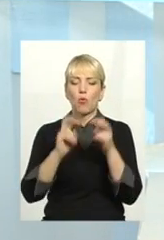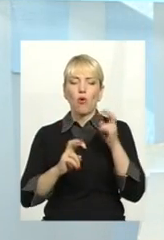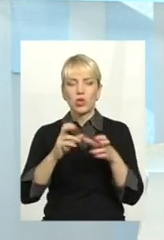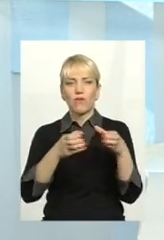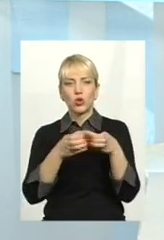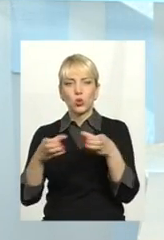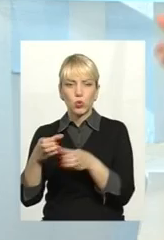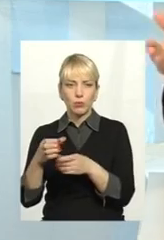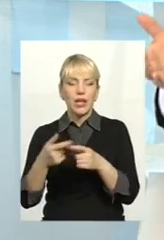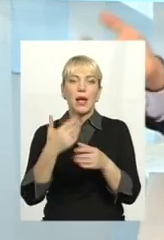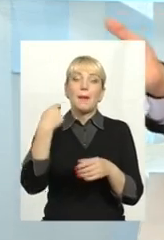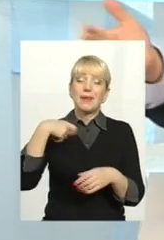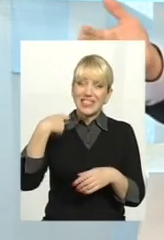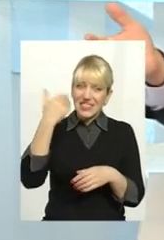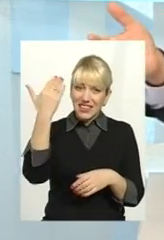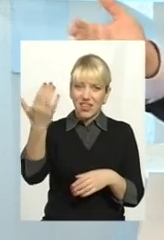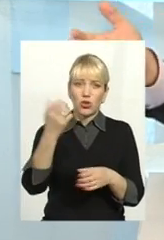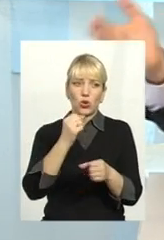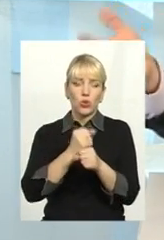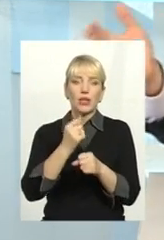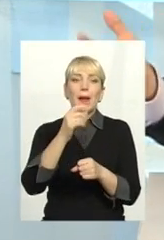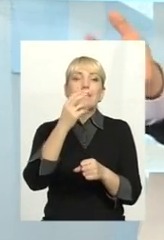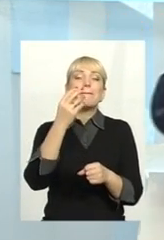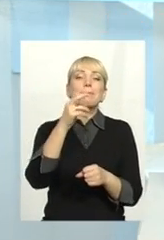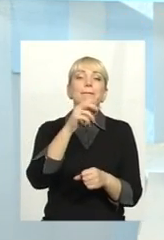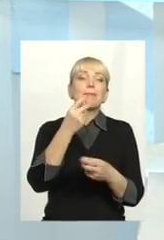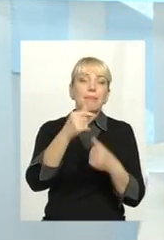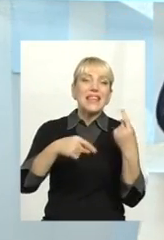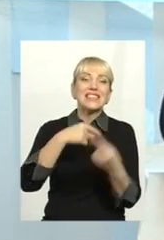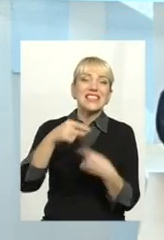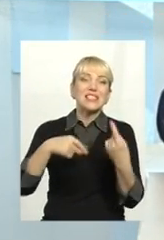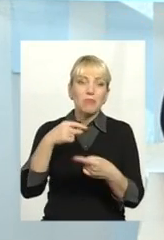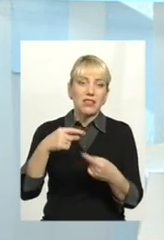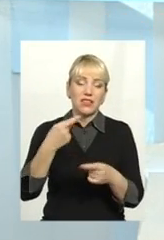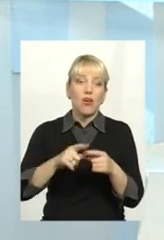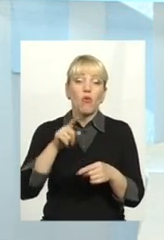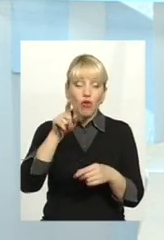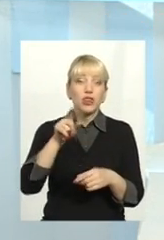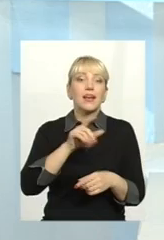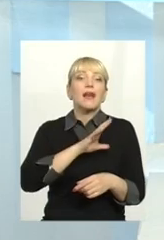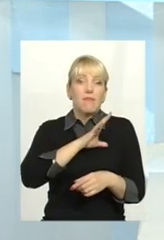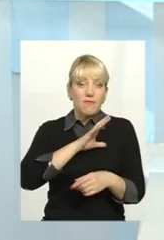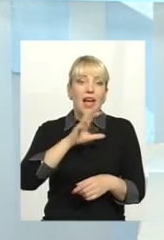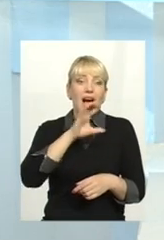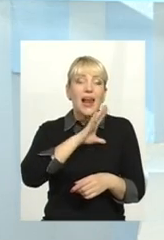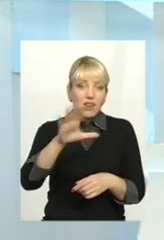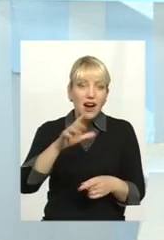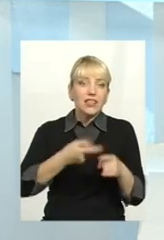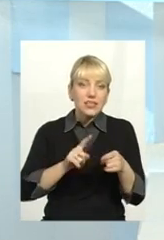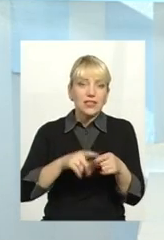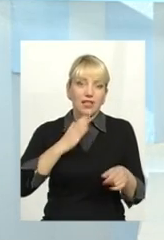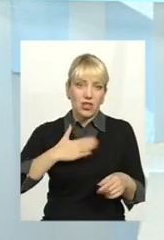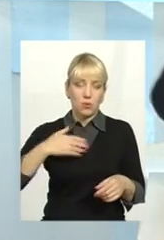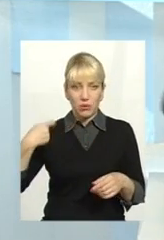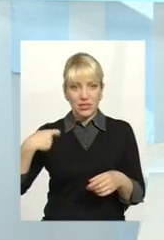-фінансової групи президента, треба говорити, він бізнесмен, він мільярдер, от він олігарх, це точно. Але я вас запитую, а хто